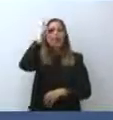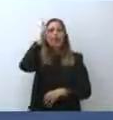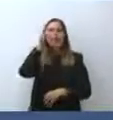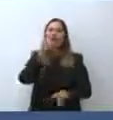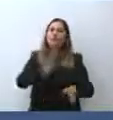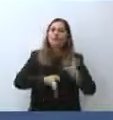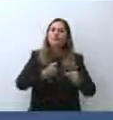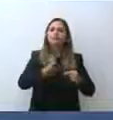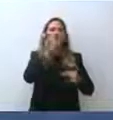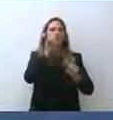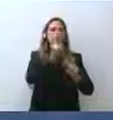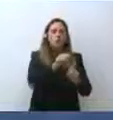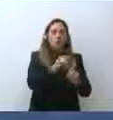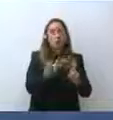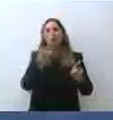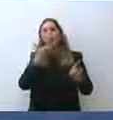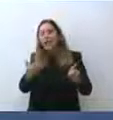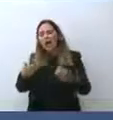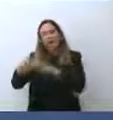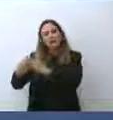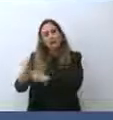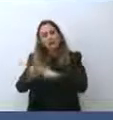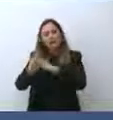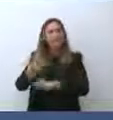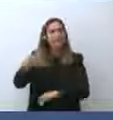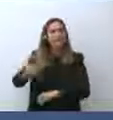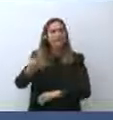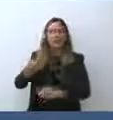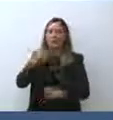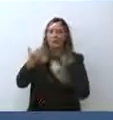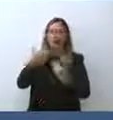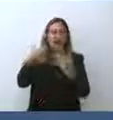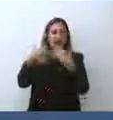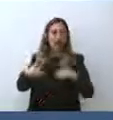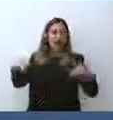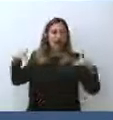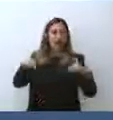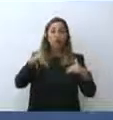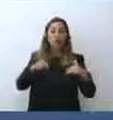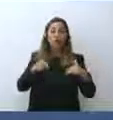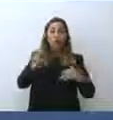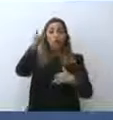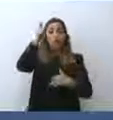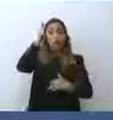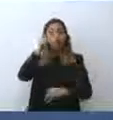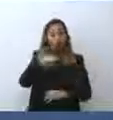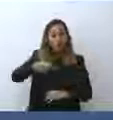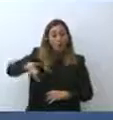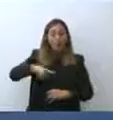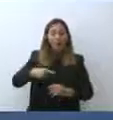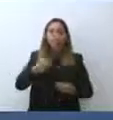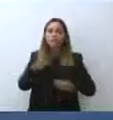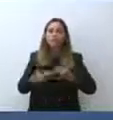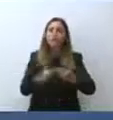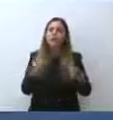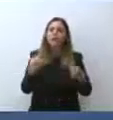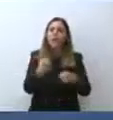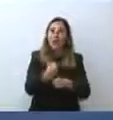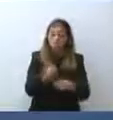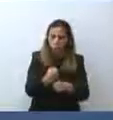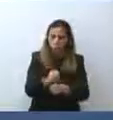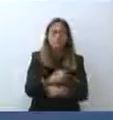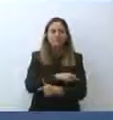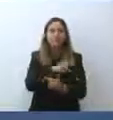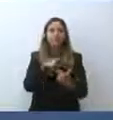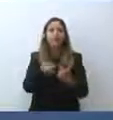tutti decisi dal Parlamento. Quindi, i processi con cui questo governo agisce e quelli con cui il Parlamento